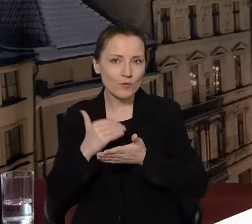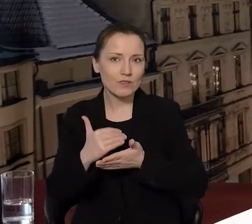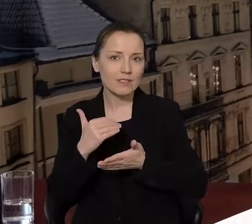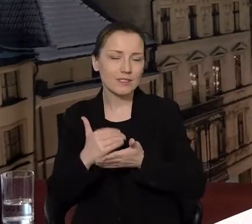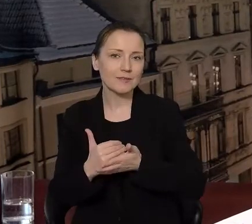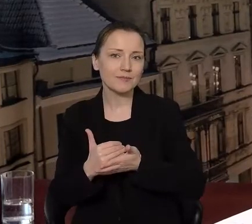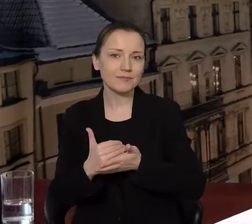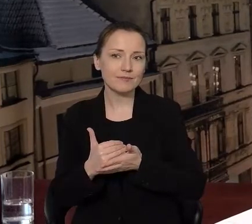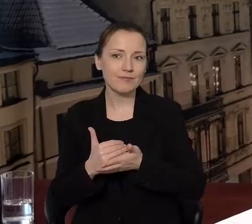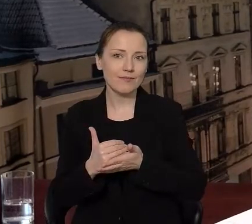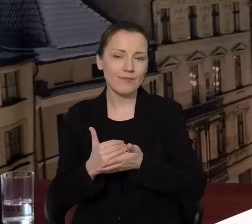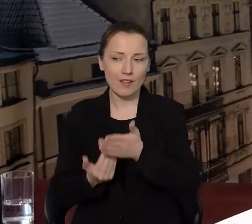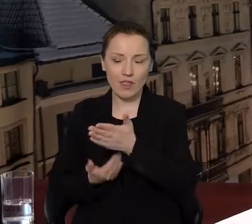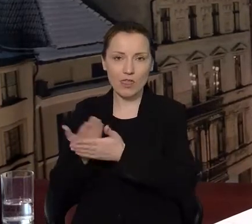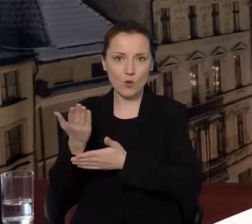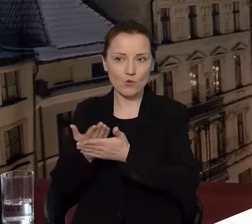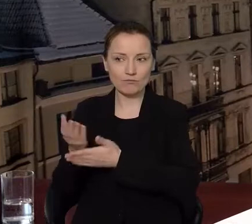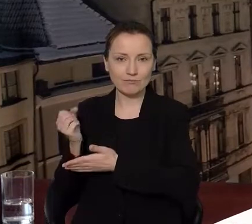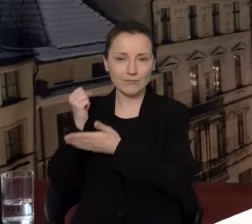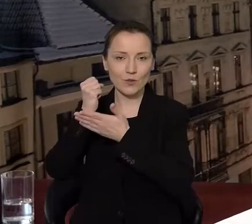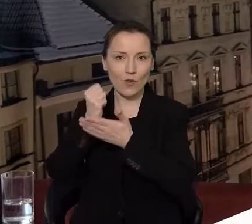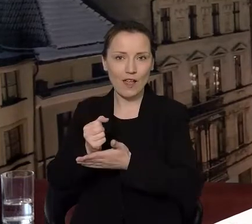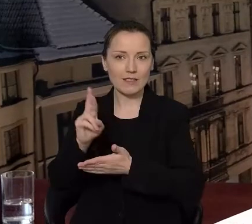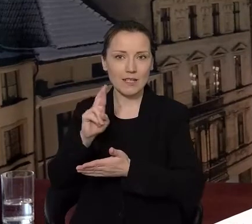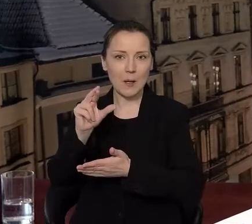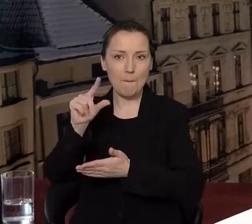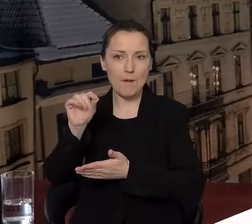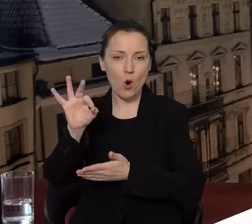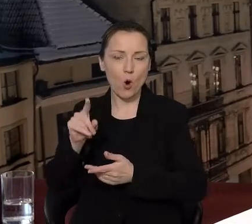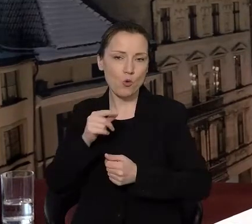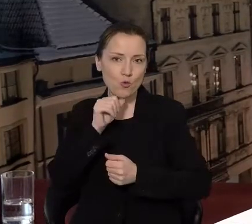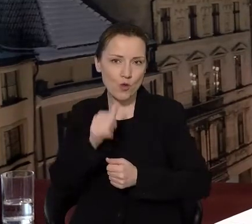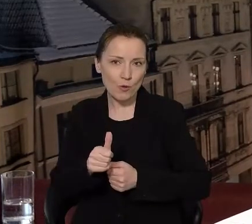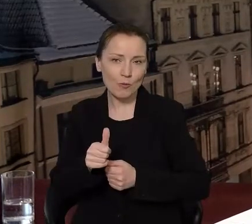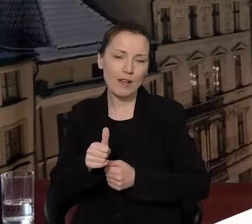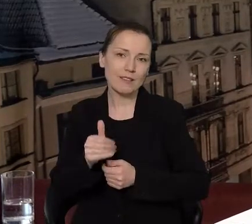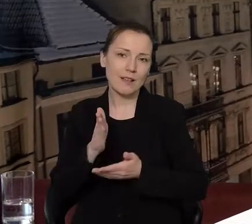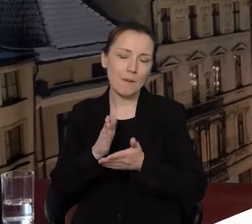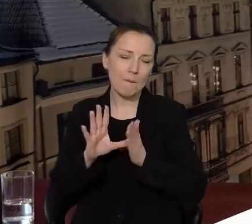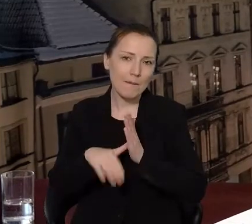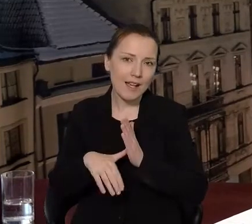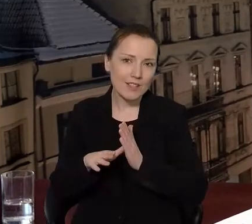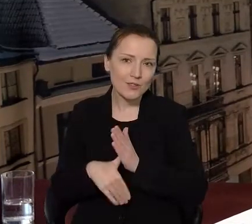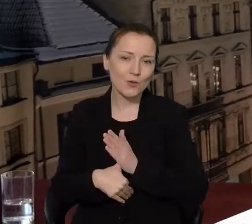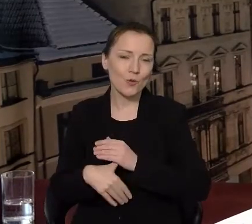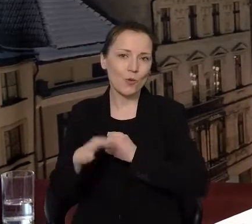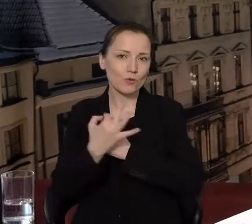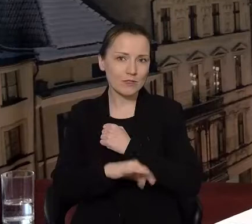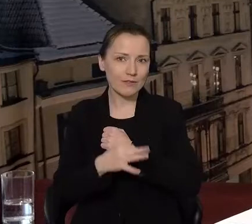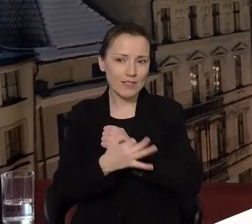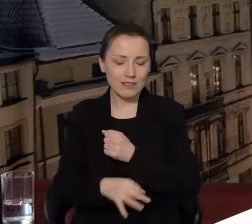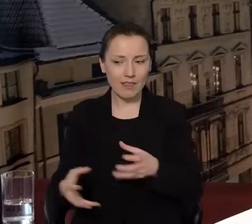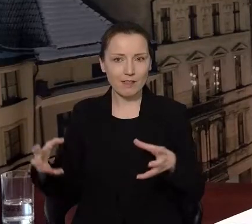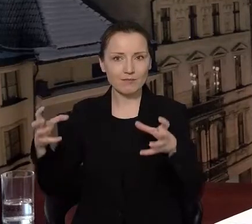ze środków unijnych Regionalnego Programu Operacyjnego, w jakiejś mierze również miasto, no i uniwersytet.